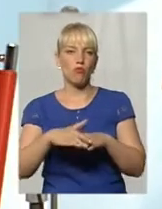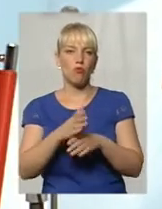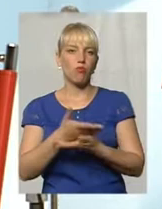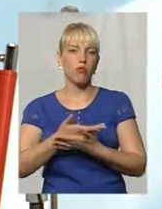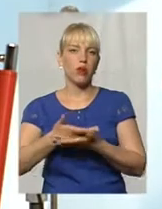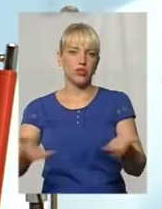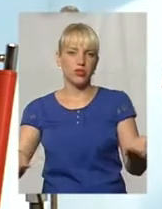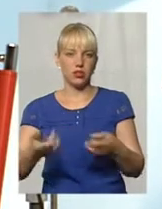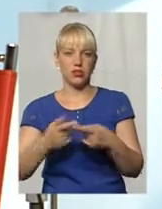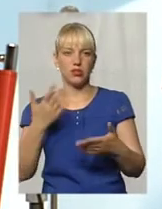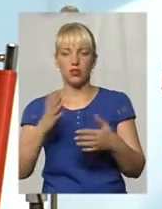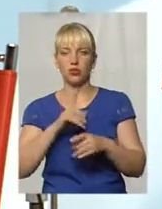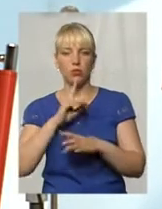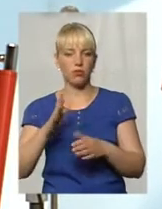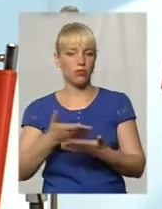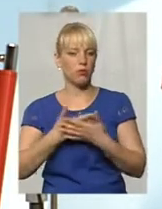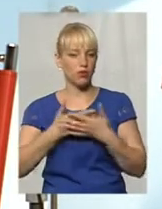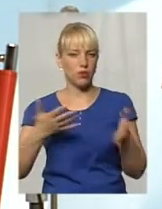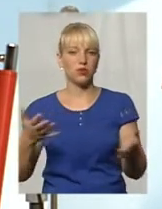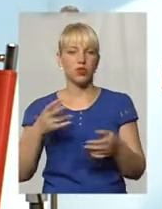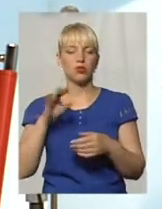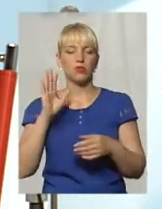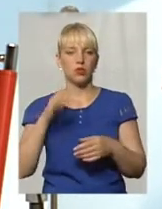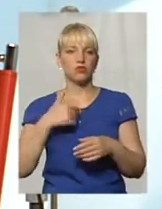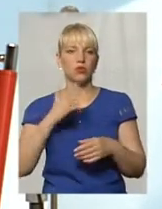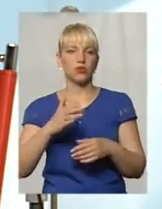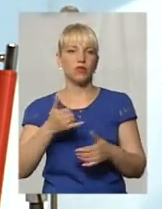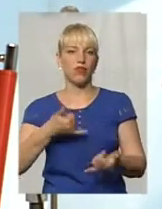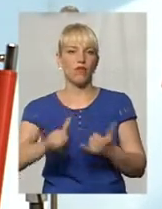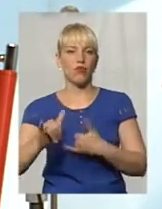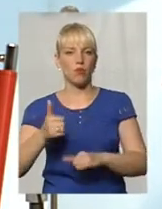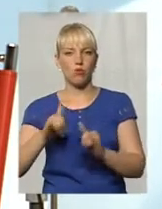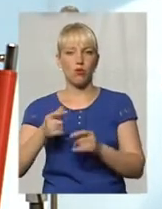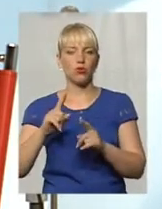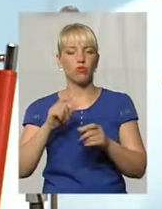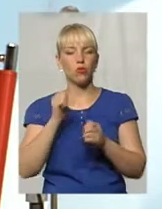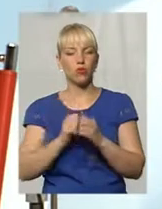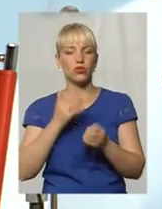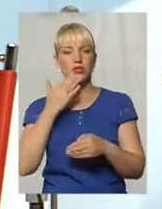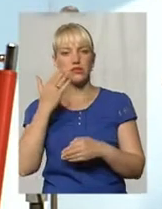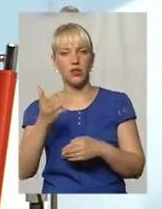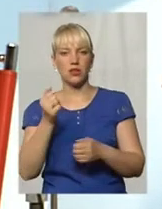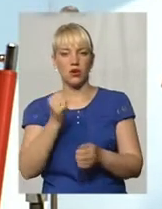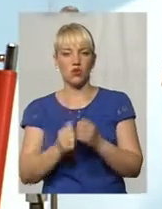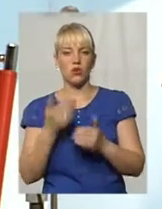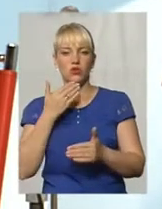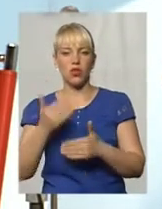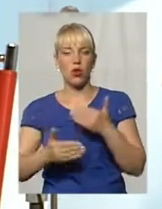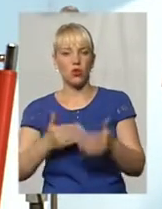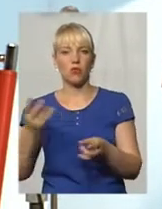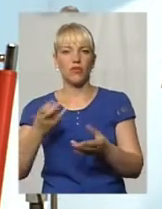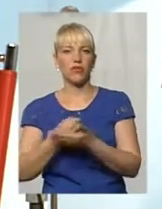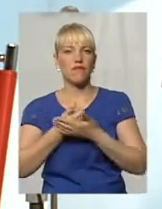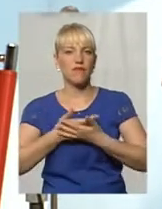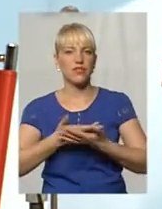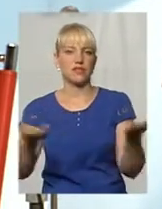звичайно, нас так само будуть відфутболювати. Тому кожне звернення, кожен крок має бути висвітлюватися,